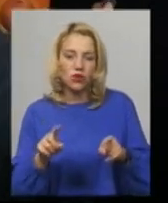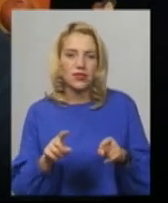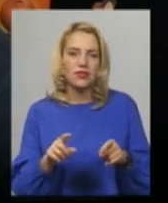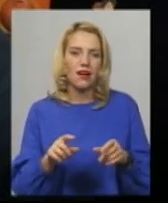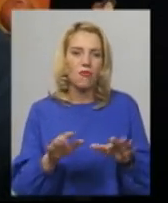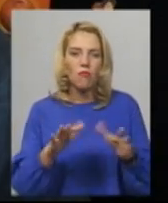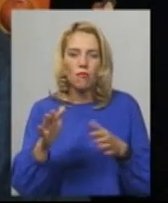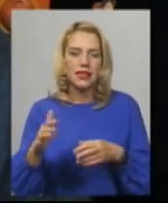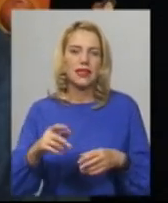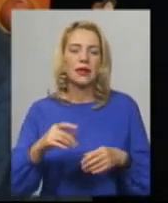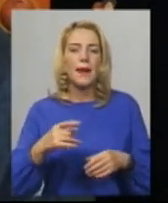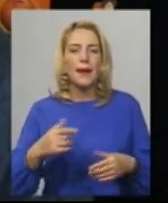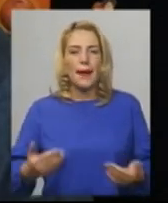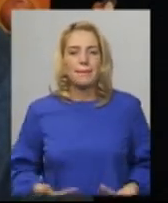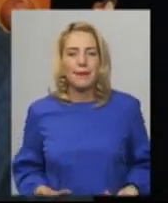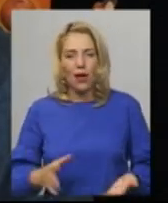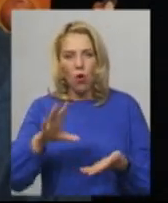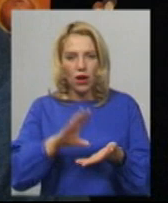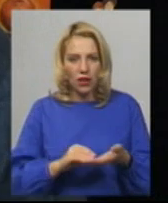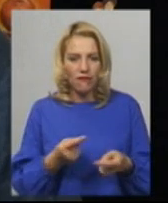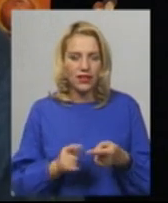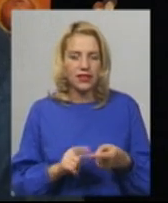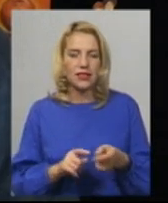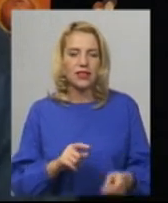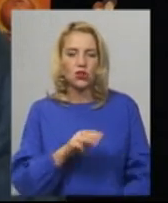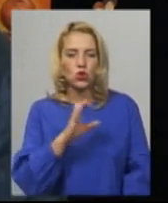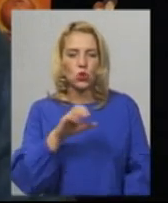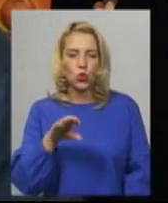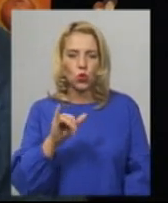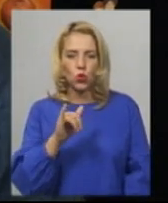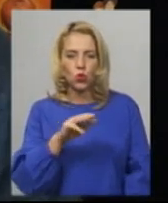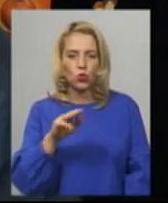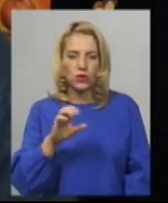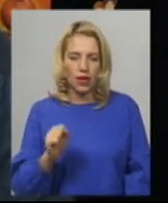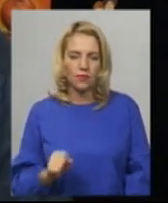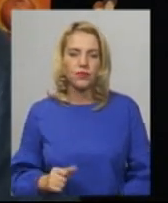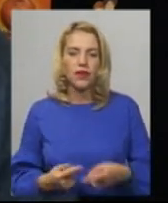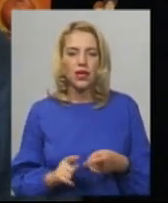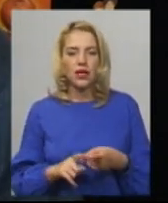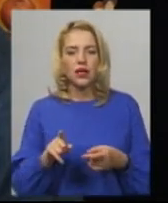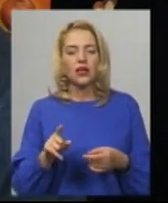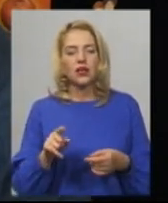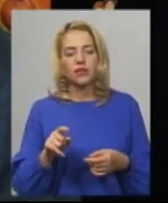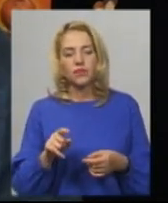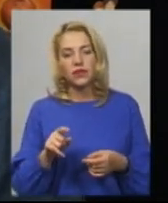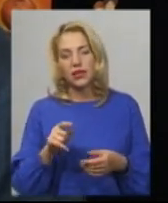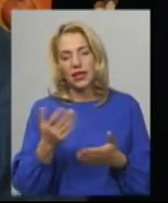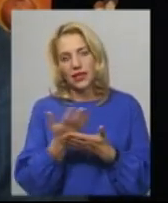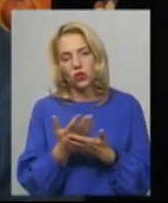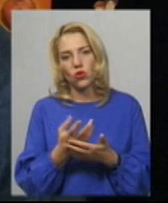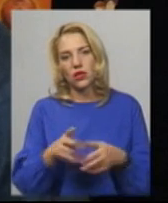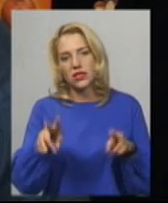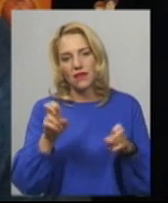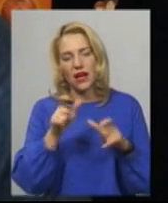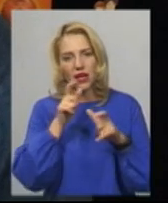Стуса. Ми створили таку легенду, яку теж фигурує збірка «Птах душі», яка зникла, і тому фільм називався «Птах